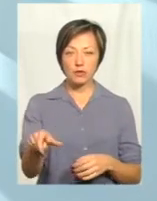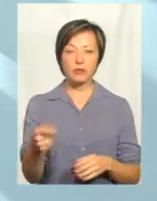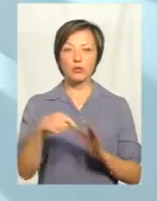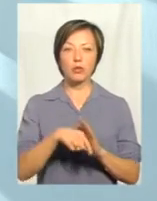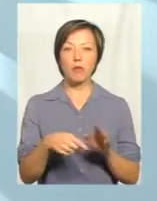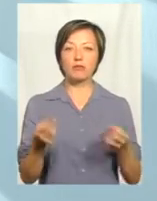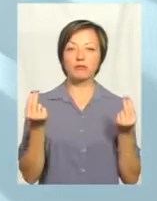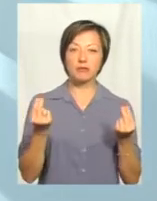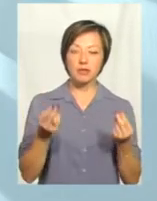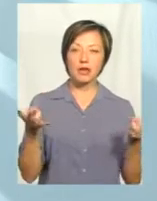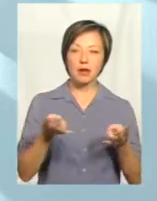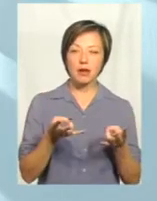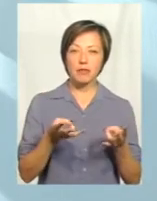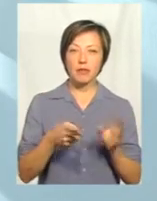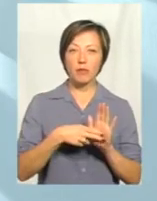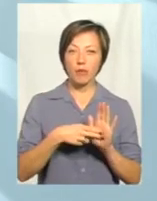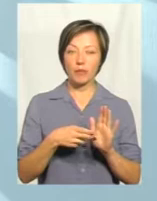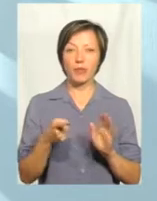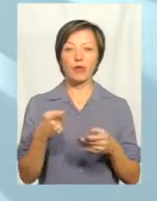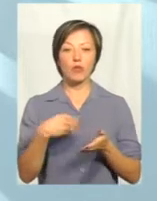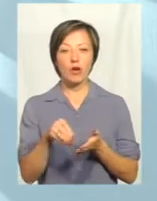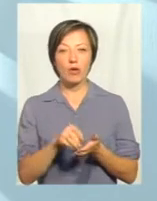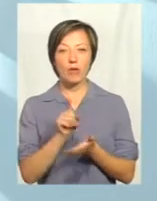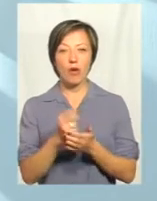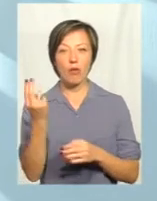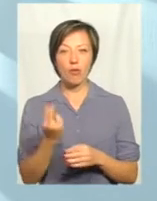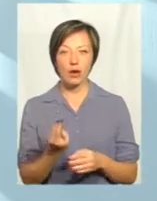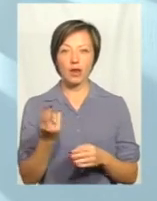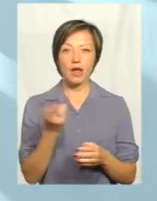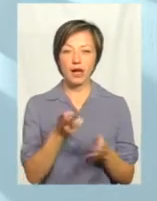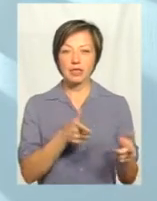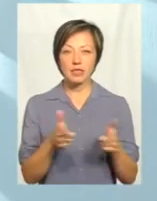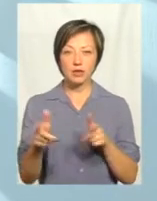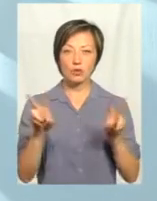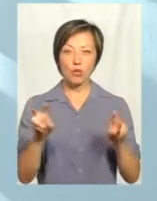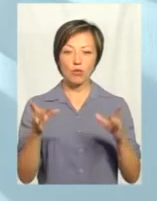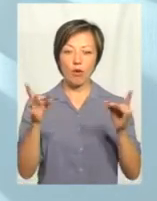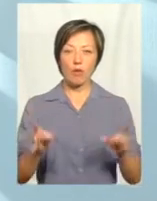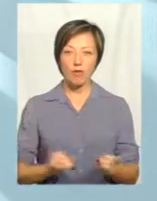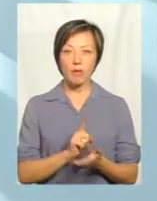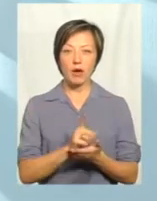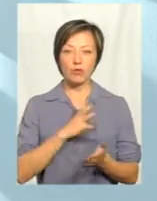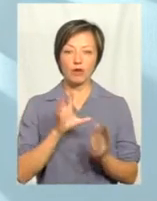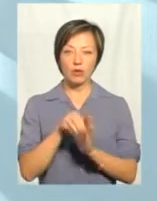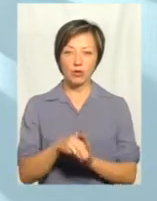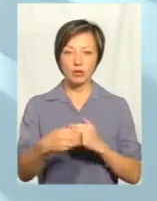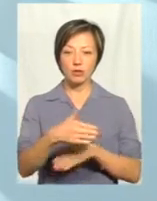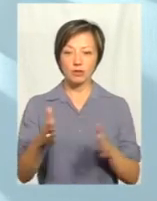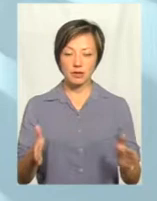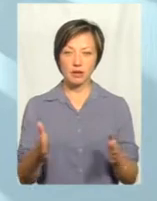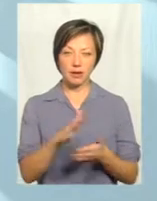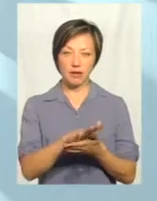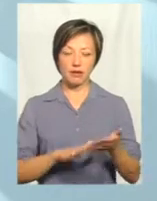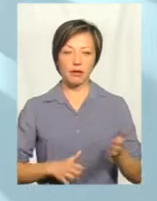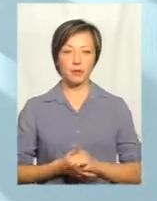тренди продукції, яку продукцію будуть купляти, який це має бути колір, яка зрілість, який сорт, яка упаковка, як має бути вложена, яка сортувальна лінія і так